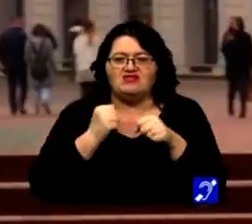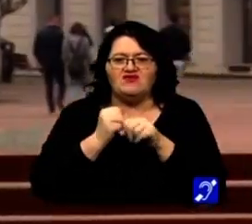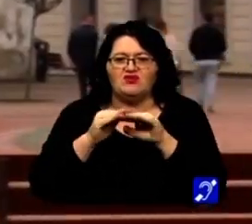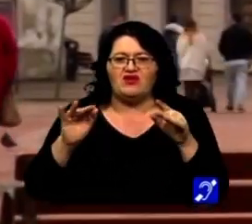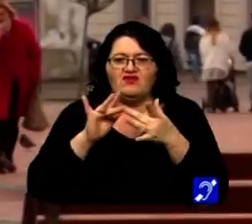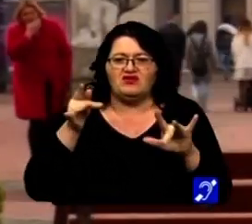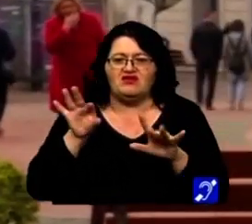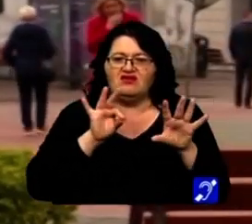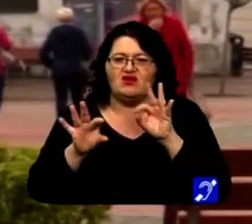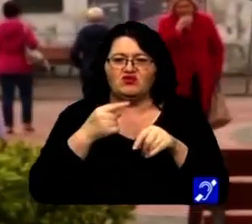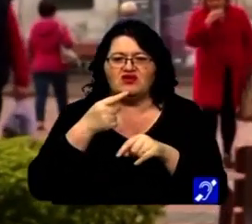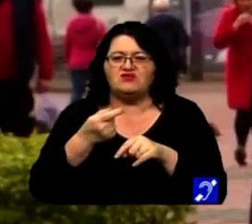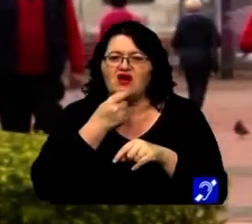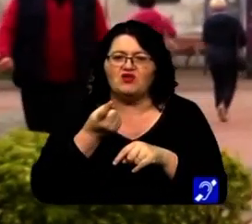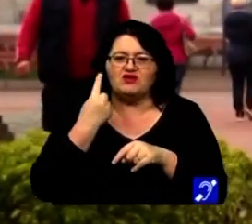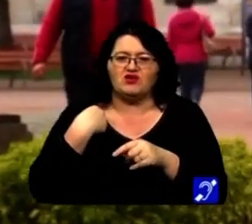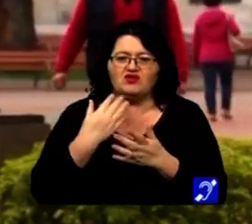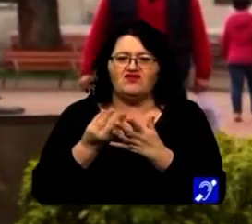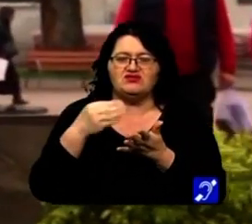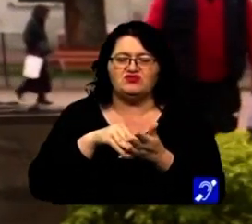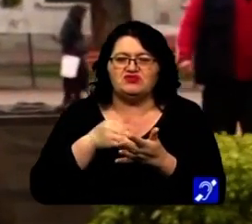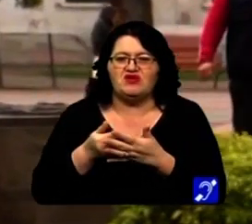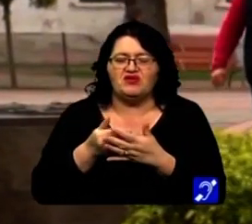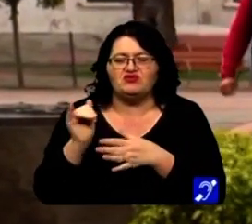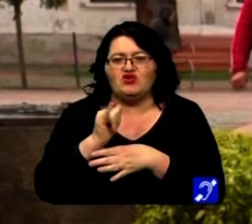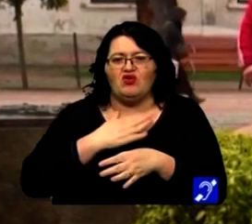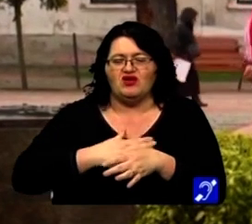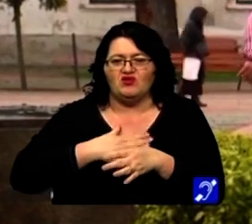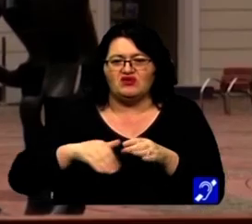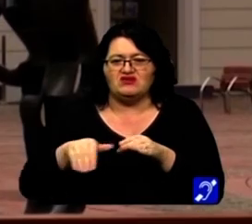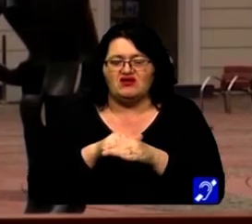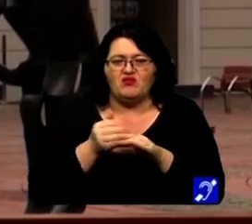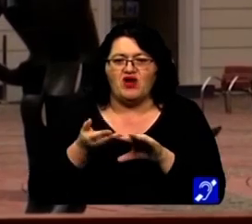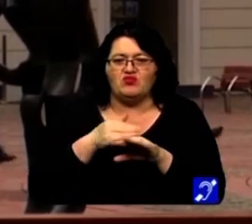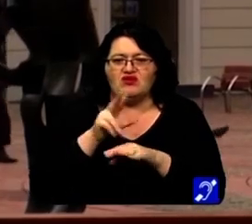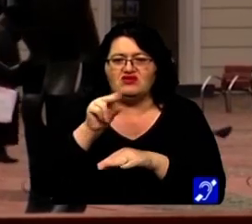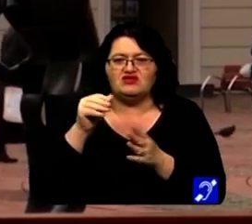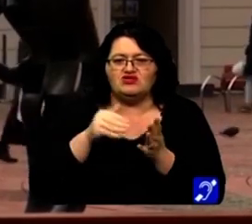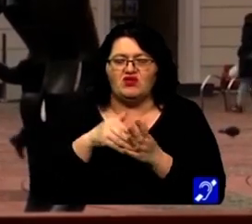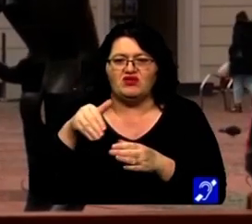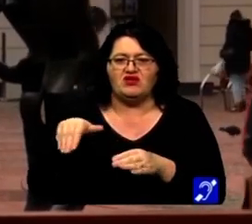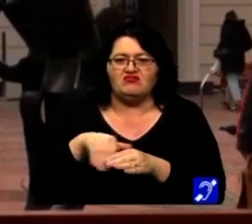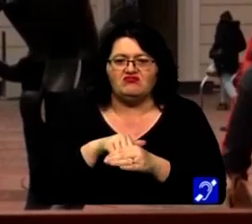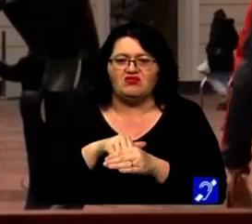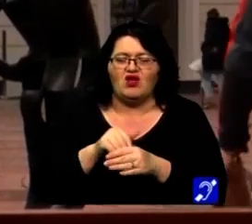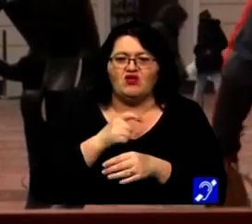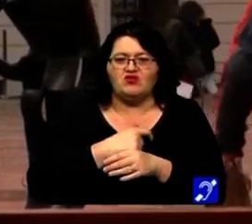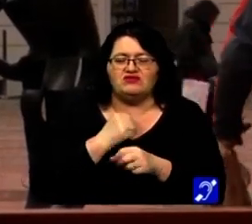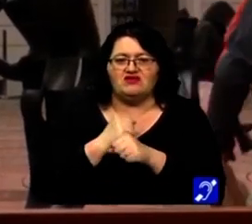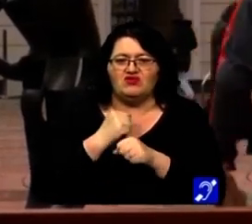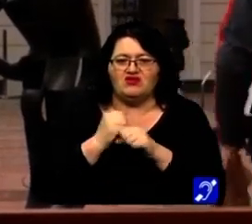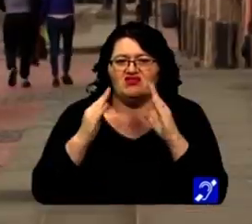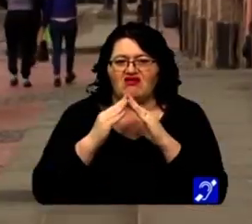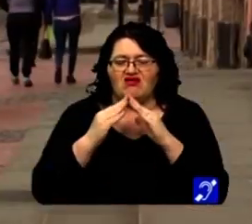platforma online de recrutare arată că anul trecut a fost pusă la dispoziția celor care își caută un loc de muncă peste 30.000 de joburi, cu posibilitatea de a